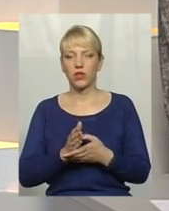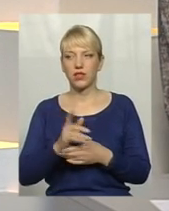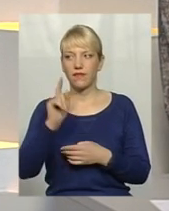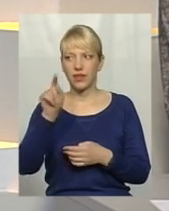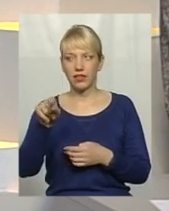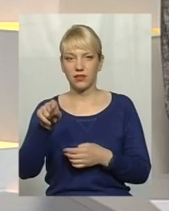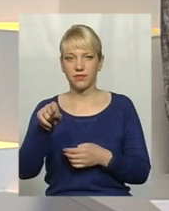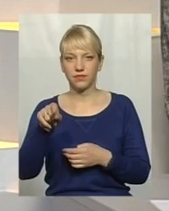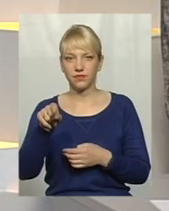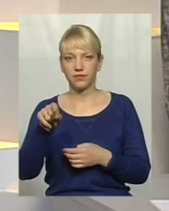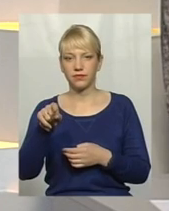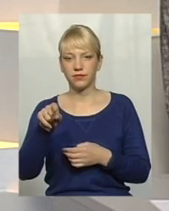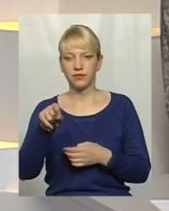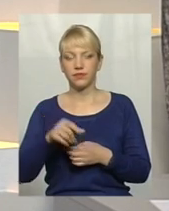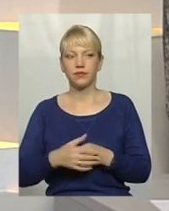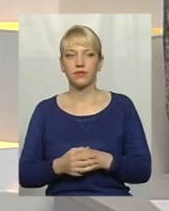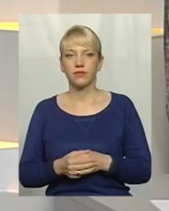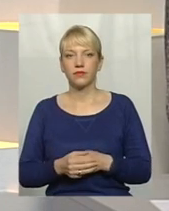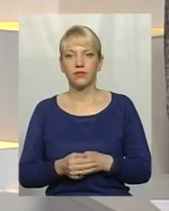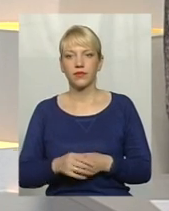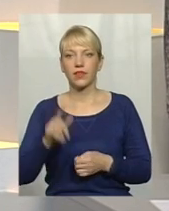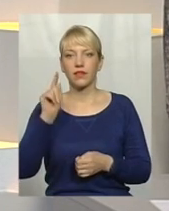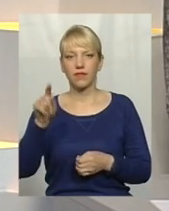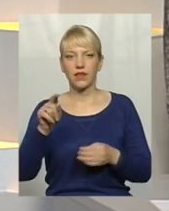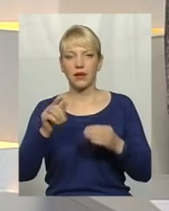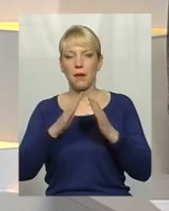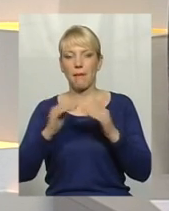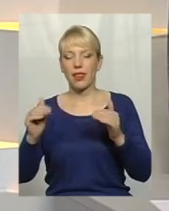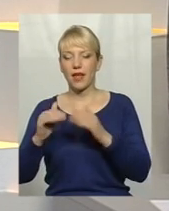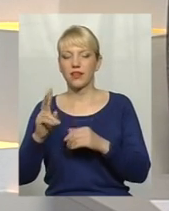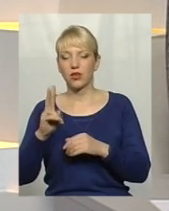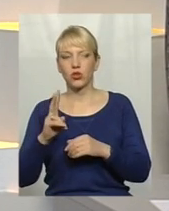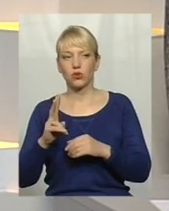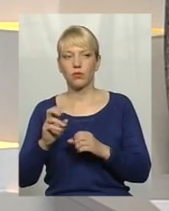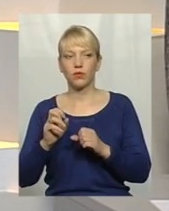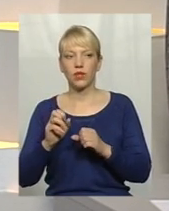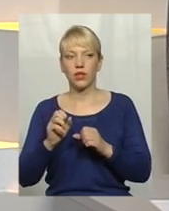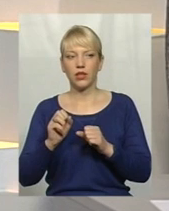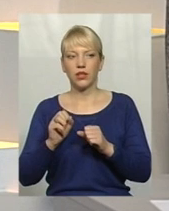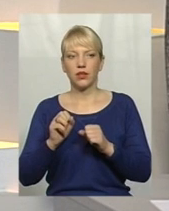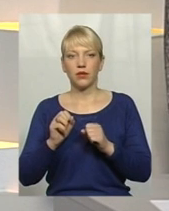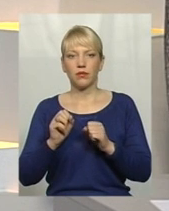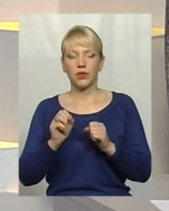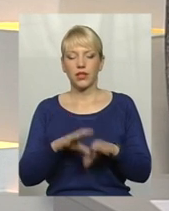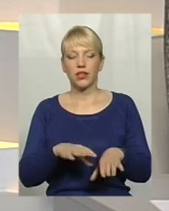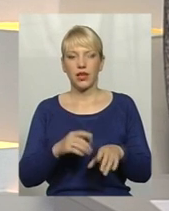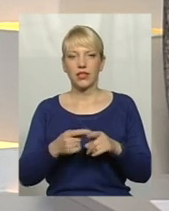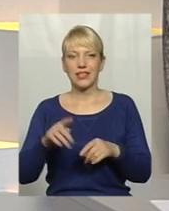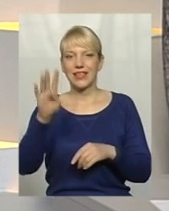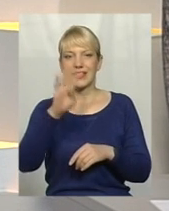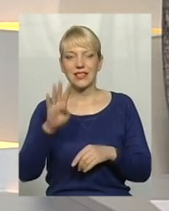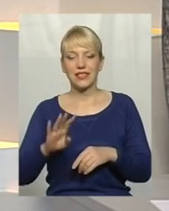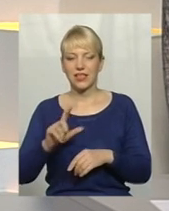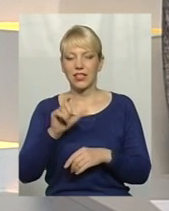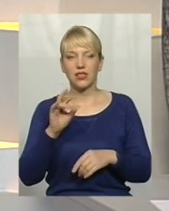палатках, які живуть, покидають оці сірі зони, тікаючи